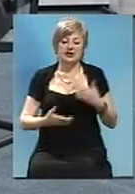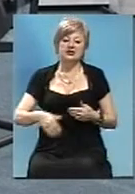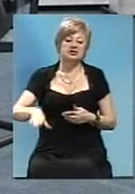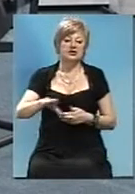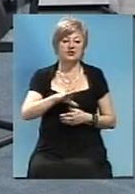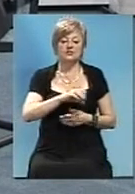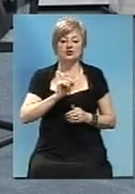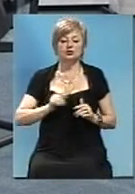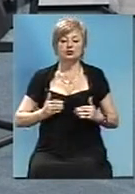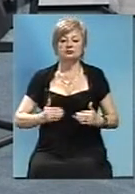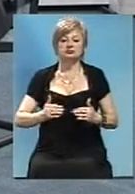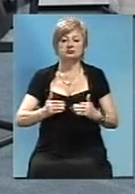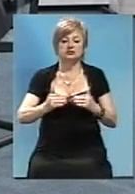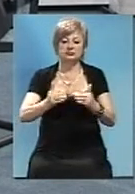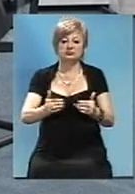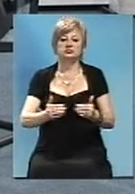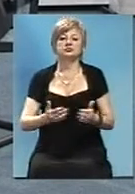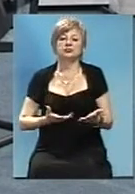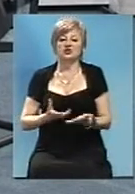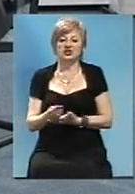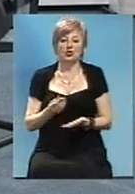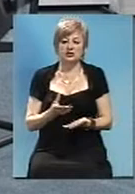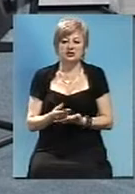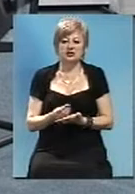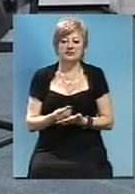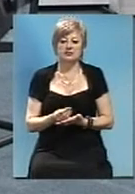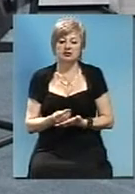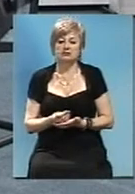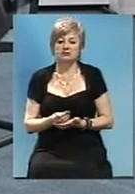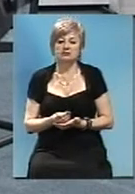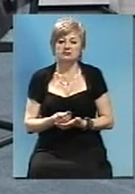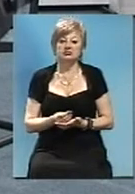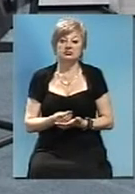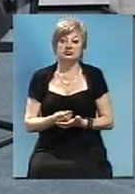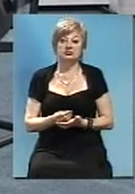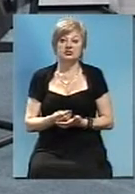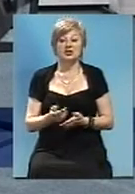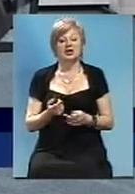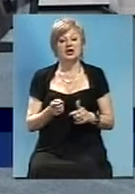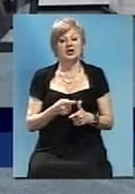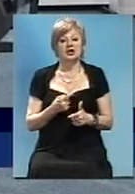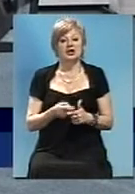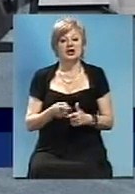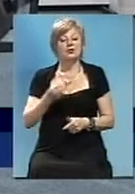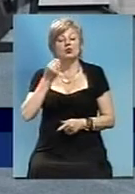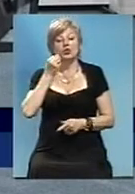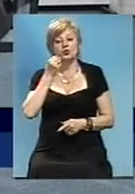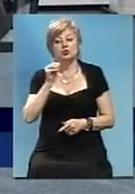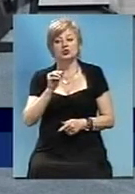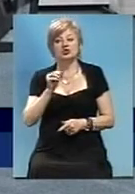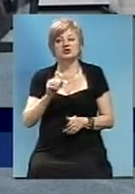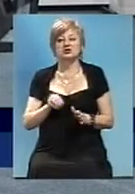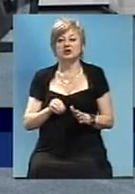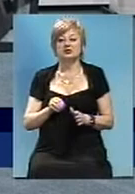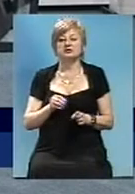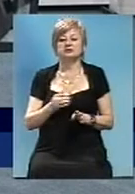просуватися такими темпами, з таким фінансуванням, то це 10 років? Чи це при кращих, вищих темпах